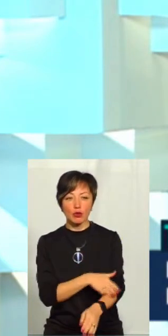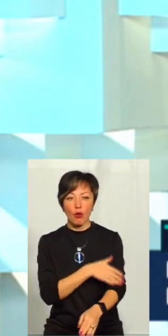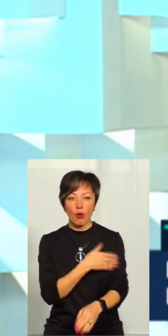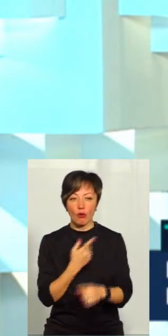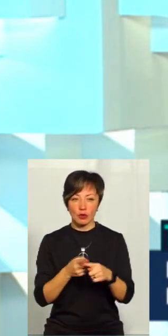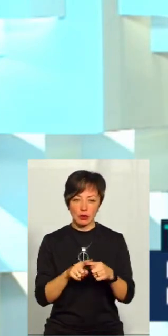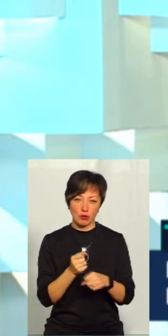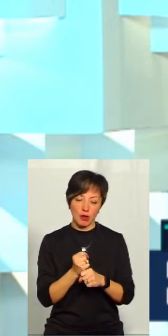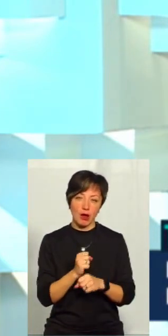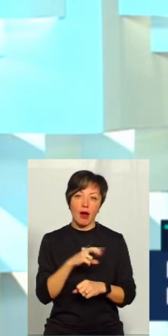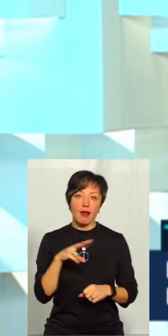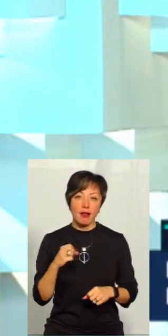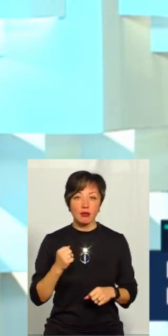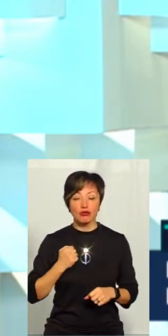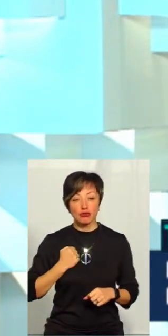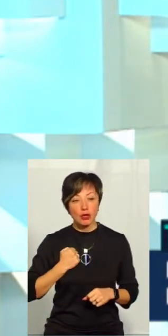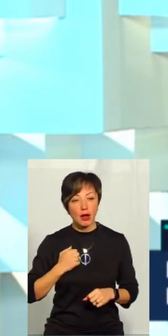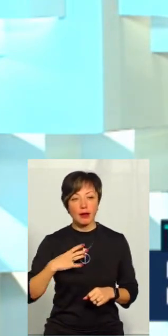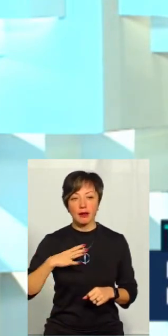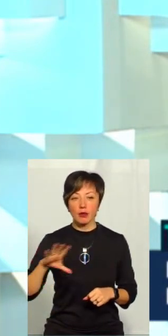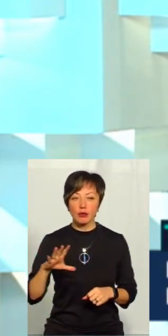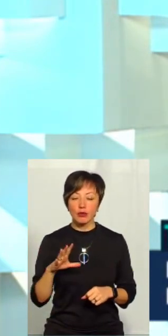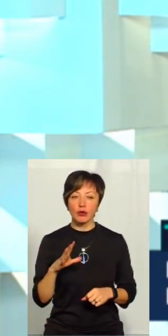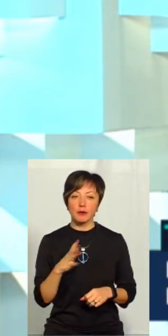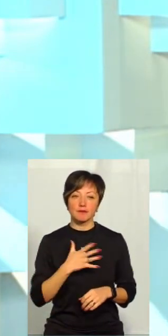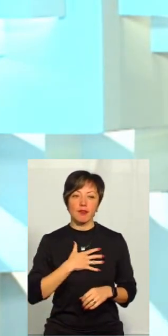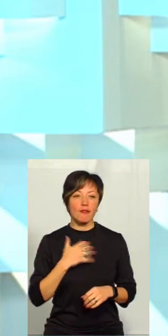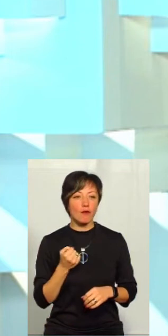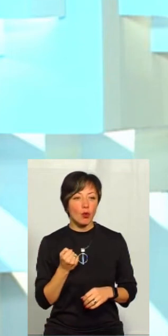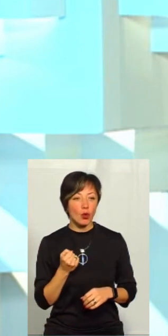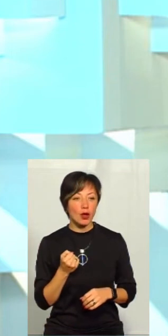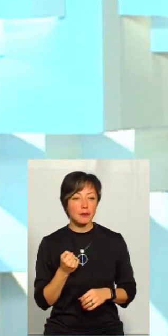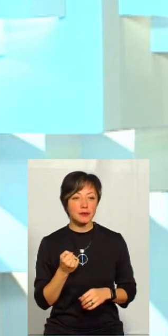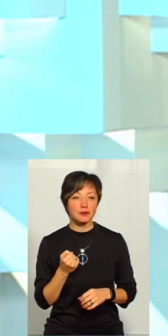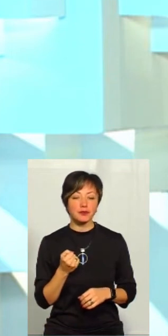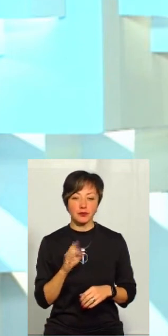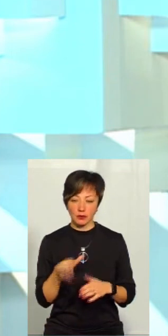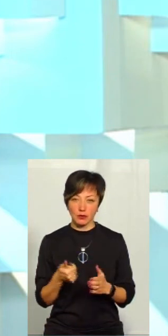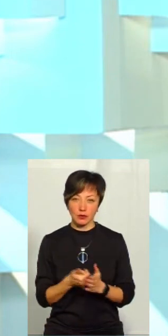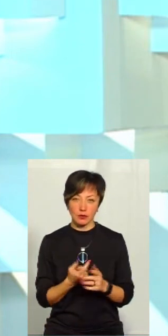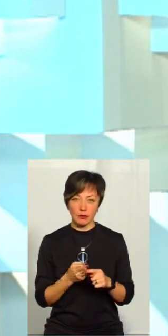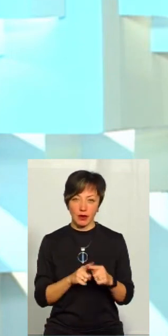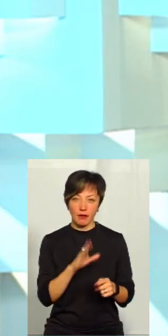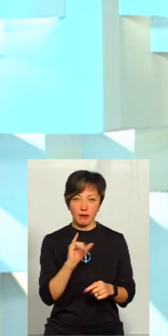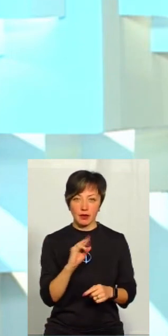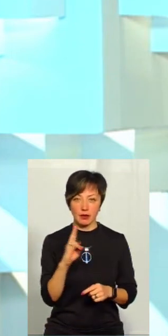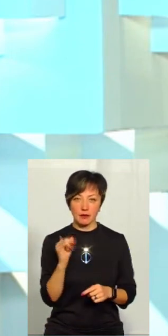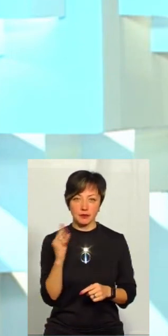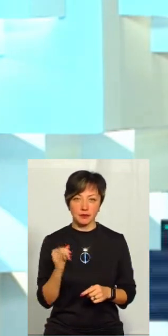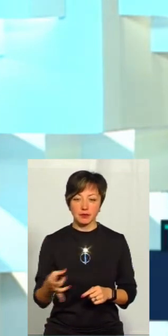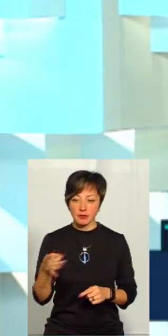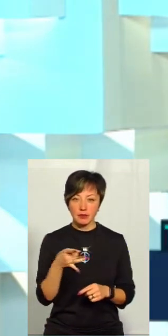робили. Але, на жаль, не було волі, не було доброї волі і так до цього часу цей Віньковецький район не